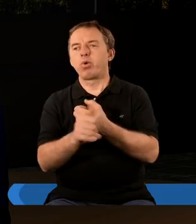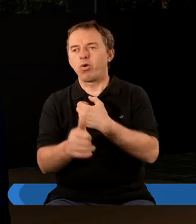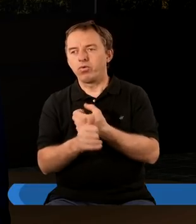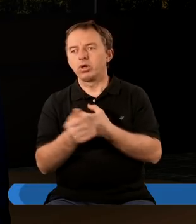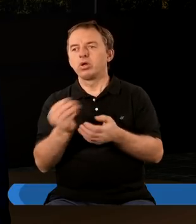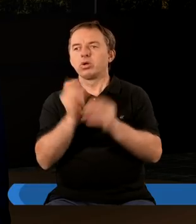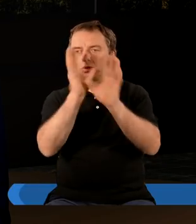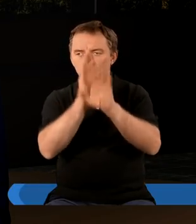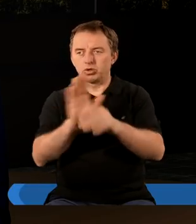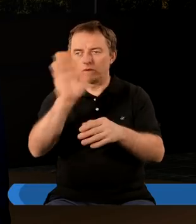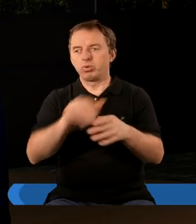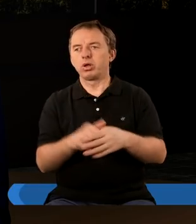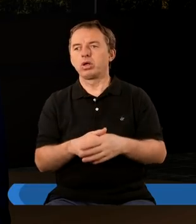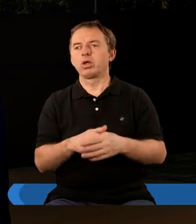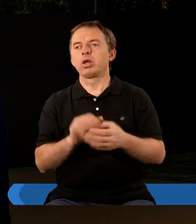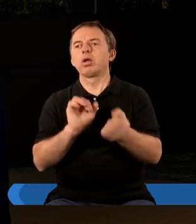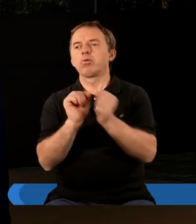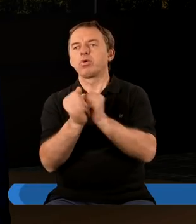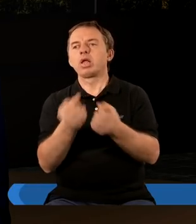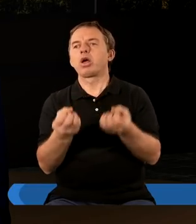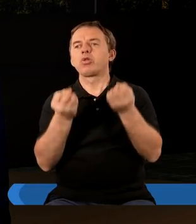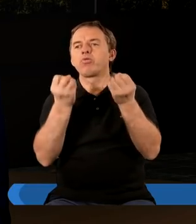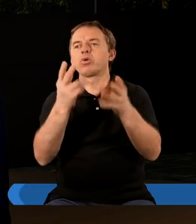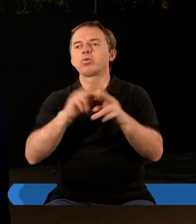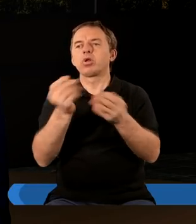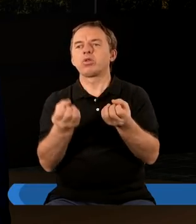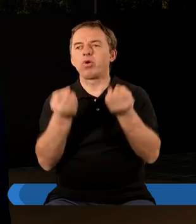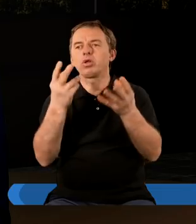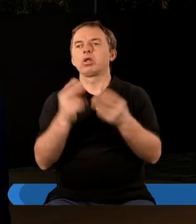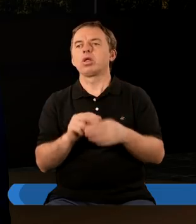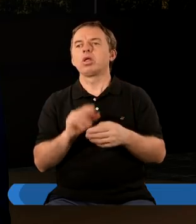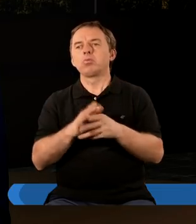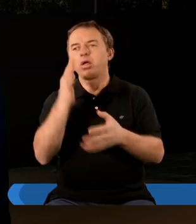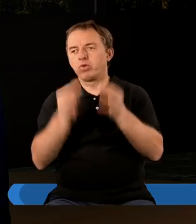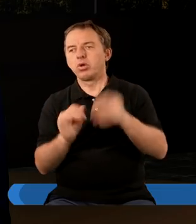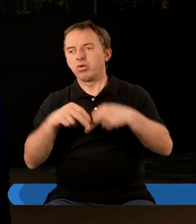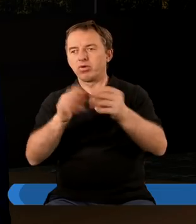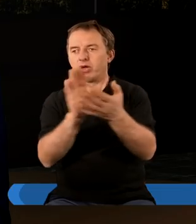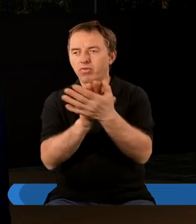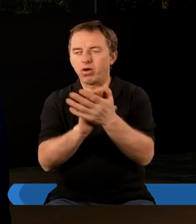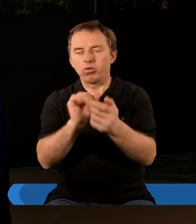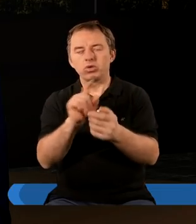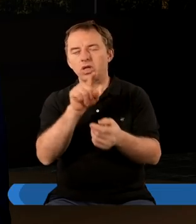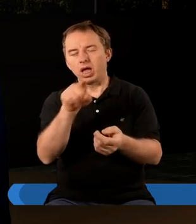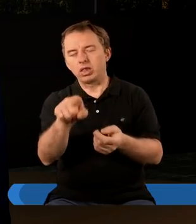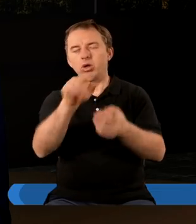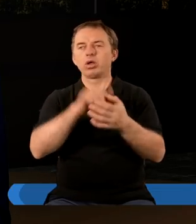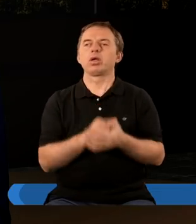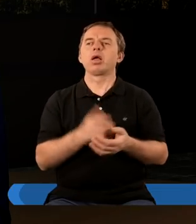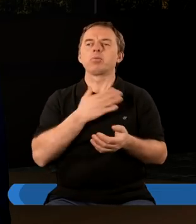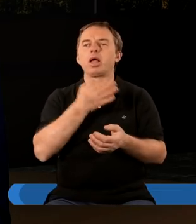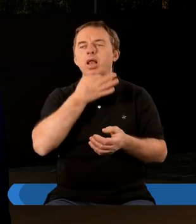żeby jeszcze dodatkowo czcić Boga? Bo tu jest wymieniony jako stwórca, ten, który stworzył i bez wątpienia będziemy oddawać mu chwały za to, ale